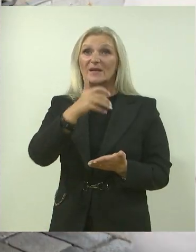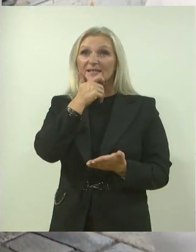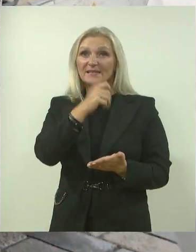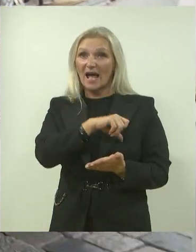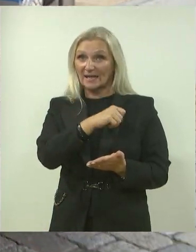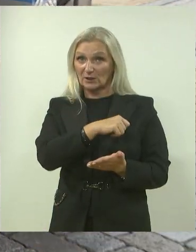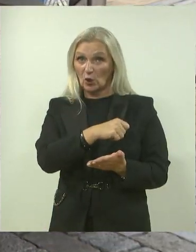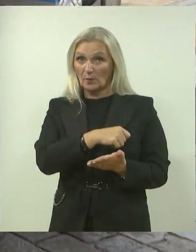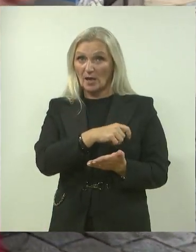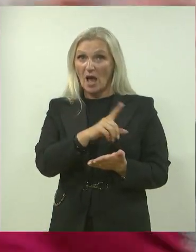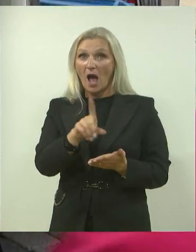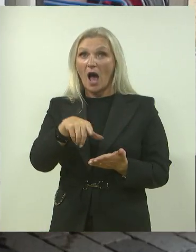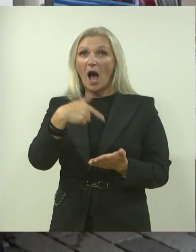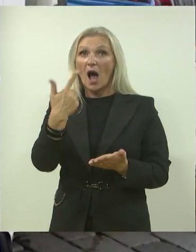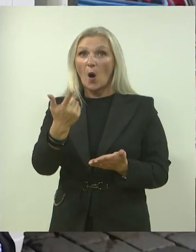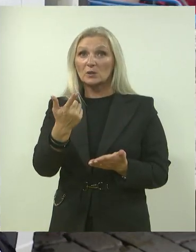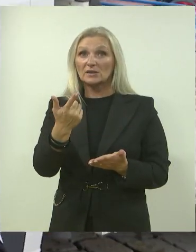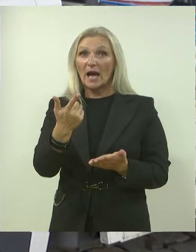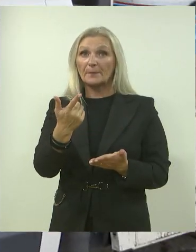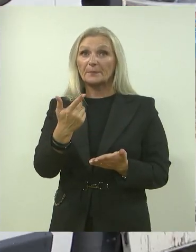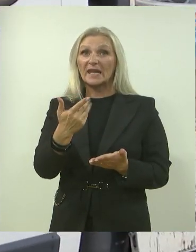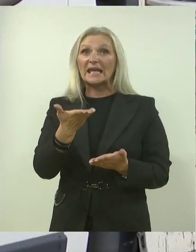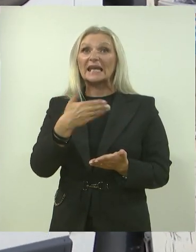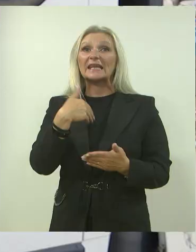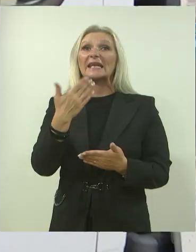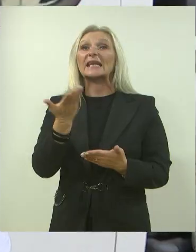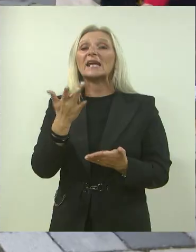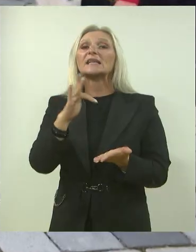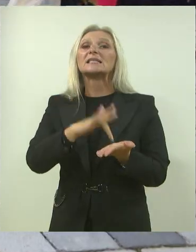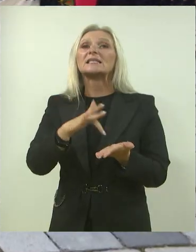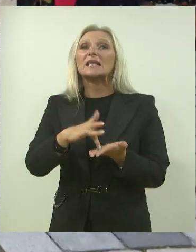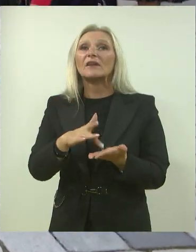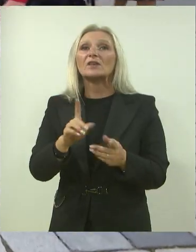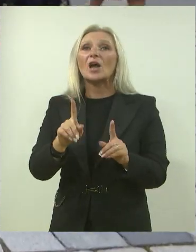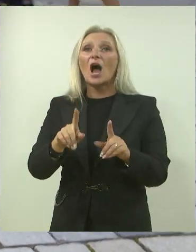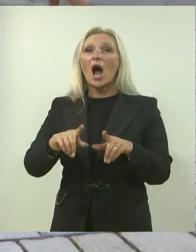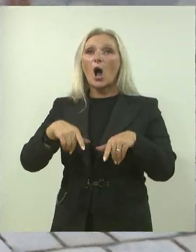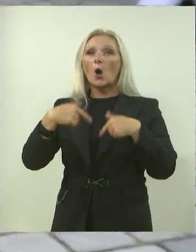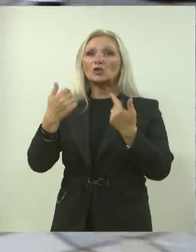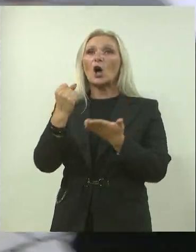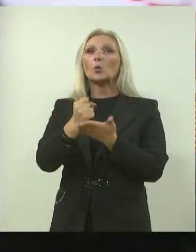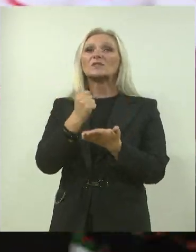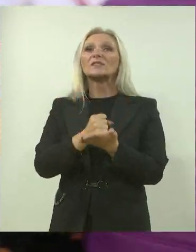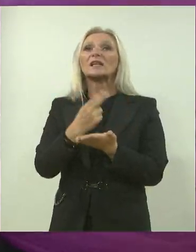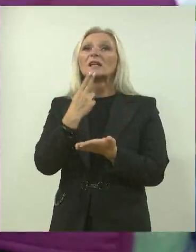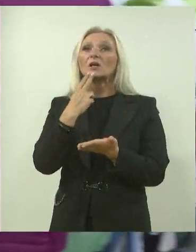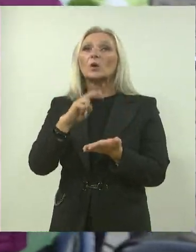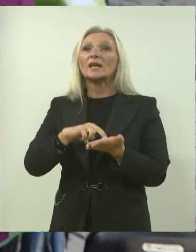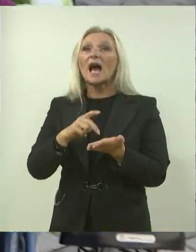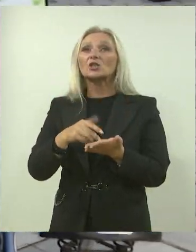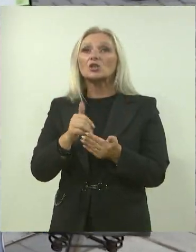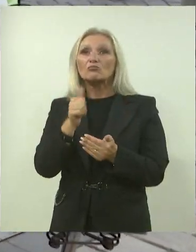potom bi si dali neke ciljeve, potom bi utvrdili na koji način sve to